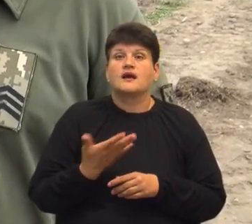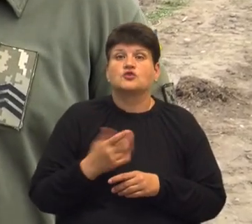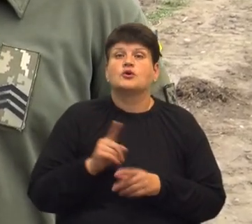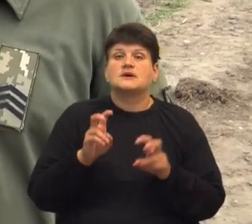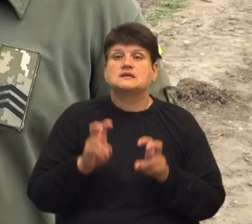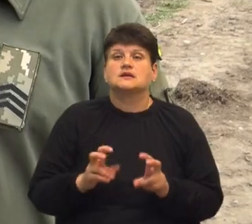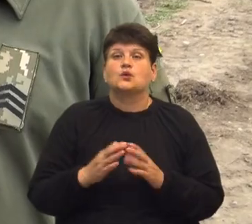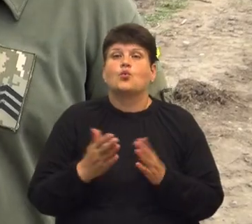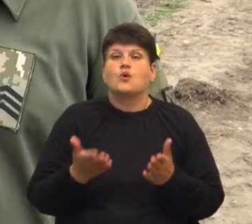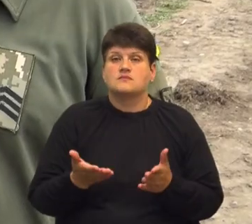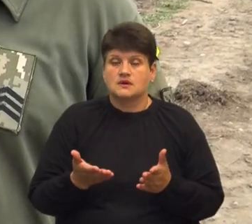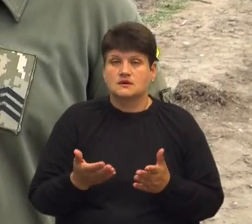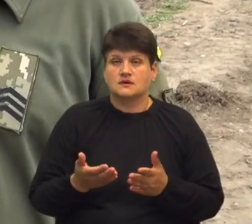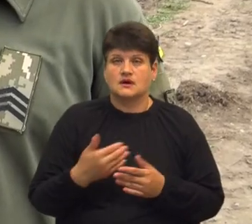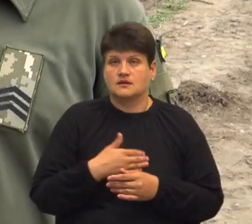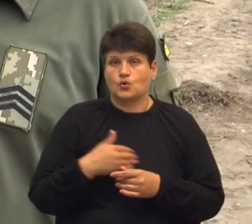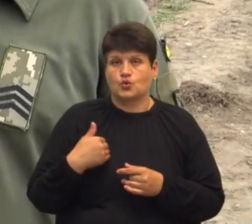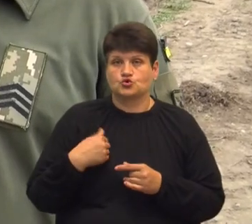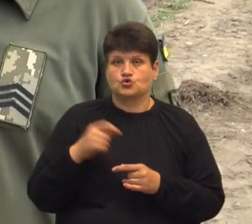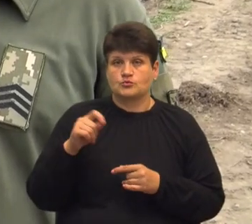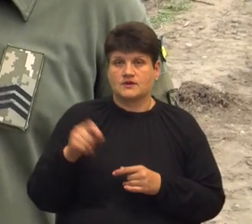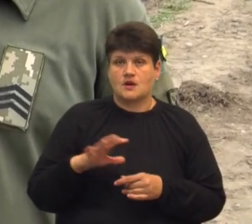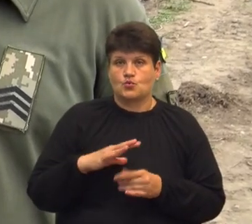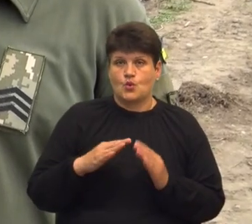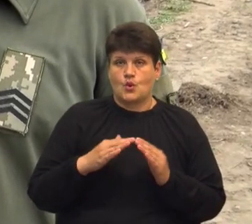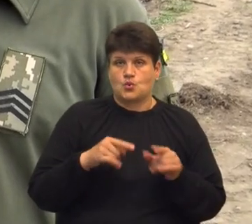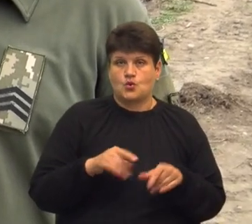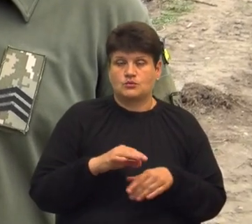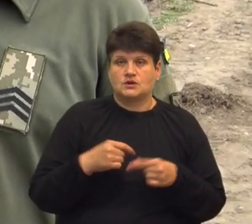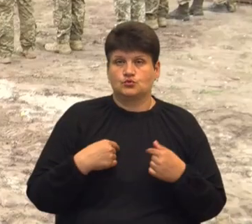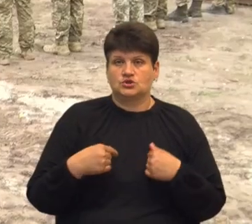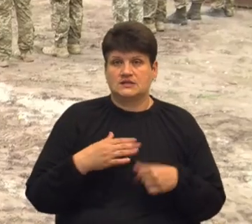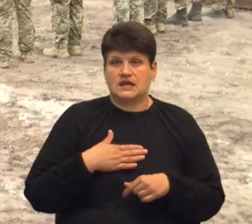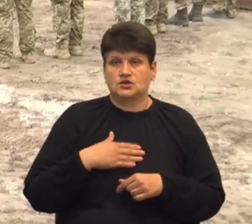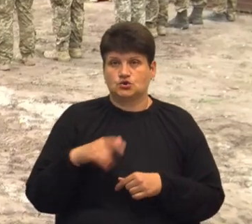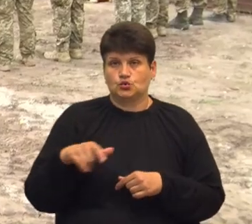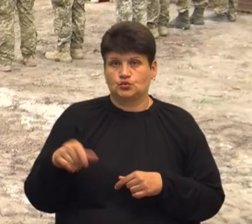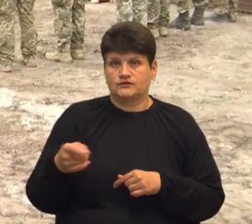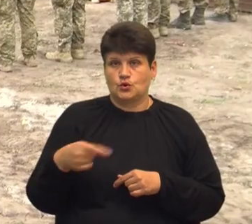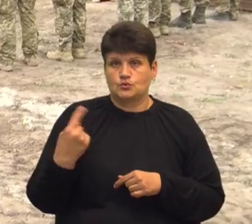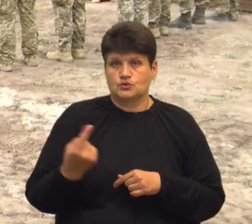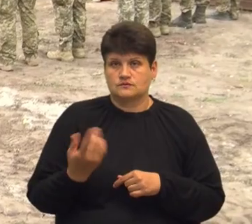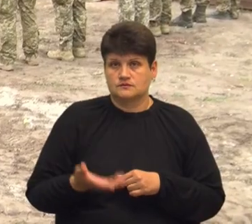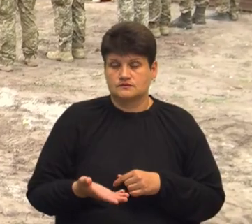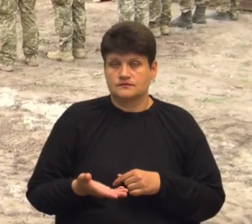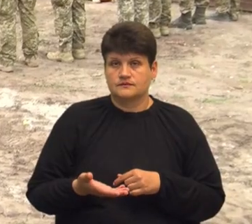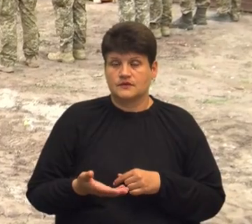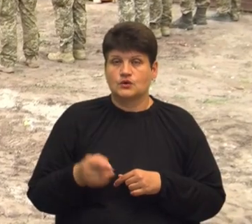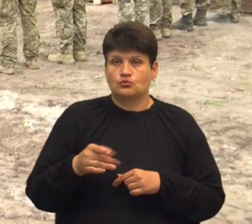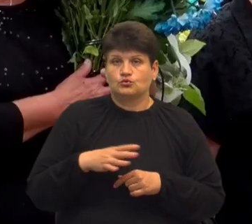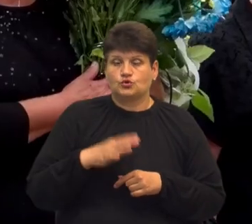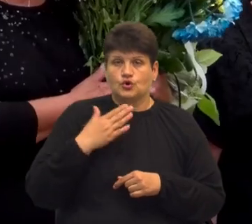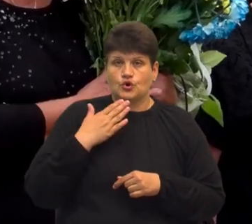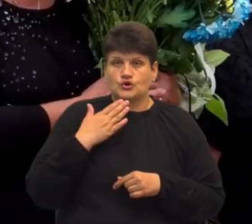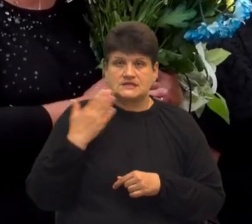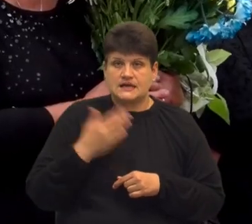вдома. Я хочу, щоб війна не прийшла до нас додому, і щоб не страдали тут наші люди у нас на тернопільській землі. Йому було останнього